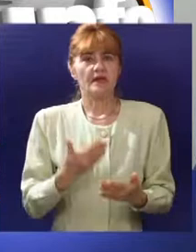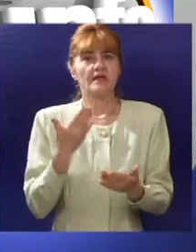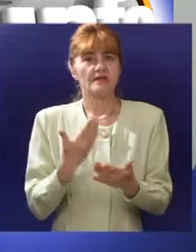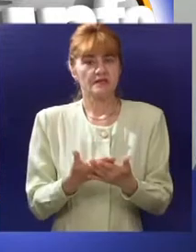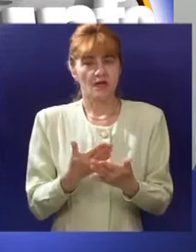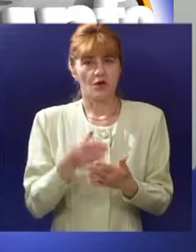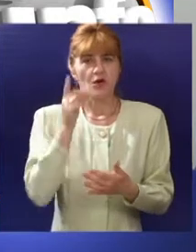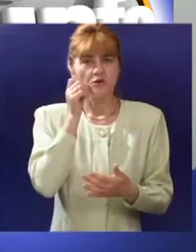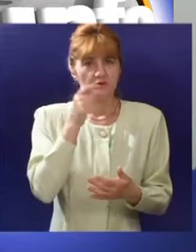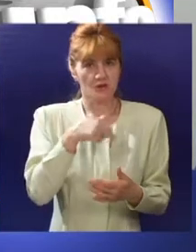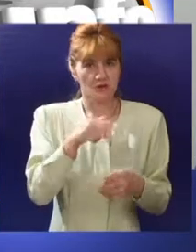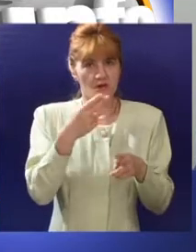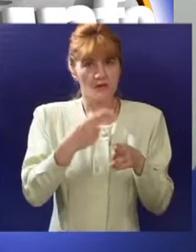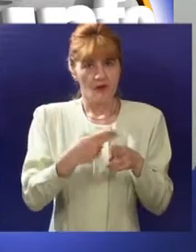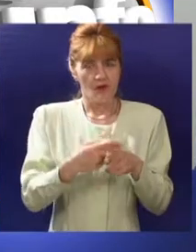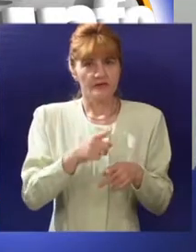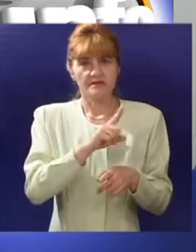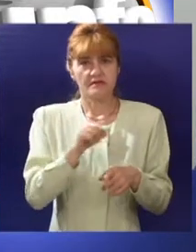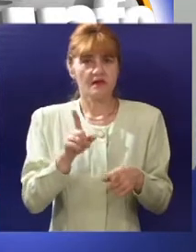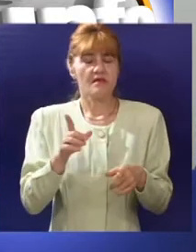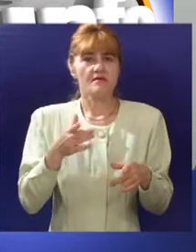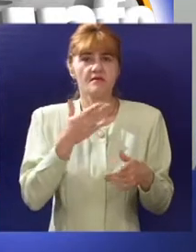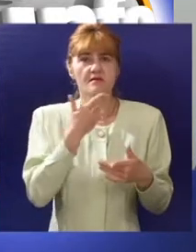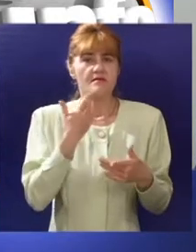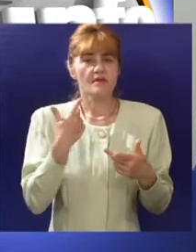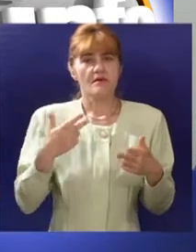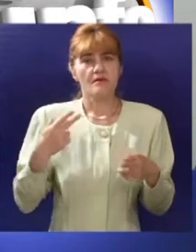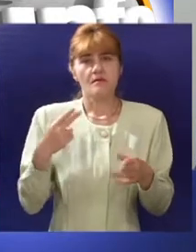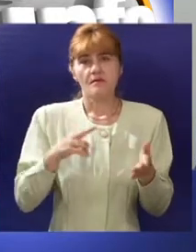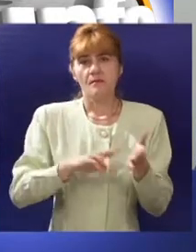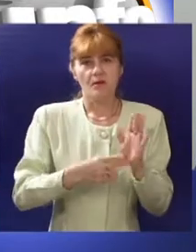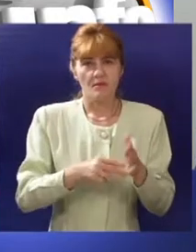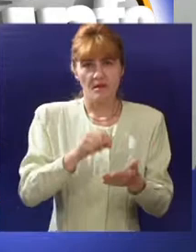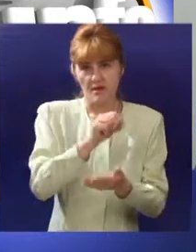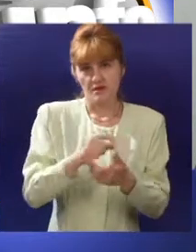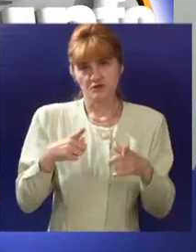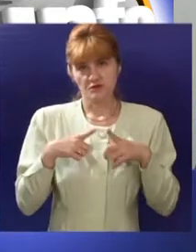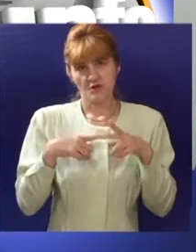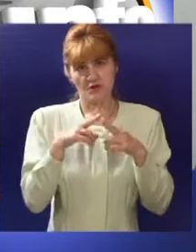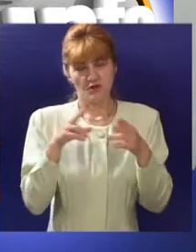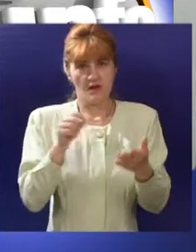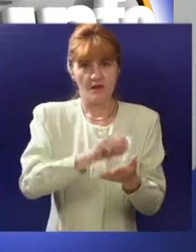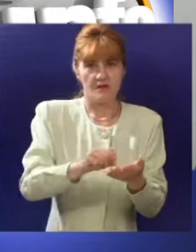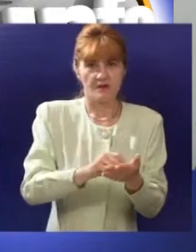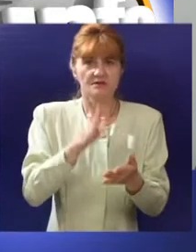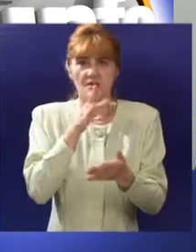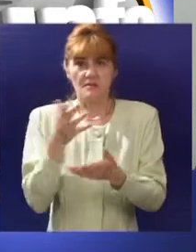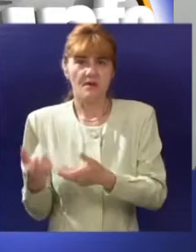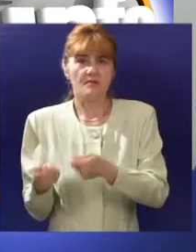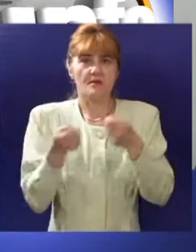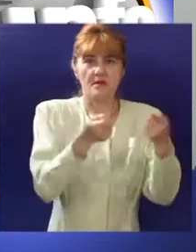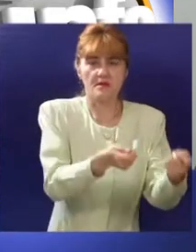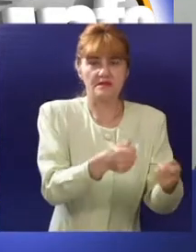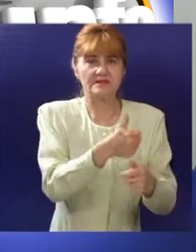taj način bolestnik Vičar neće imati one probleme koje podrazumeju pisanje recepata, nošenje